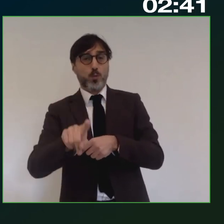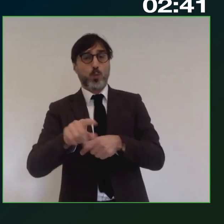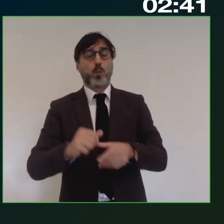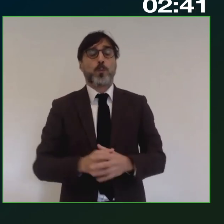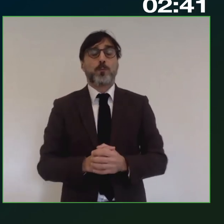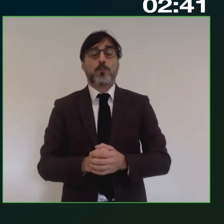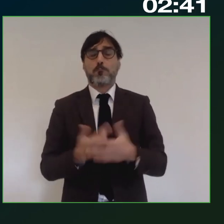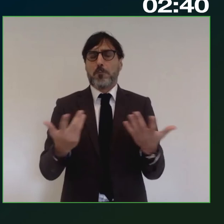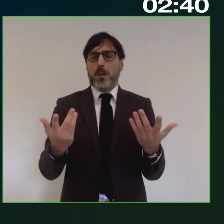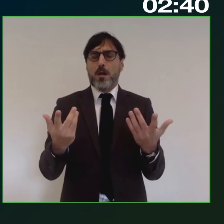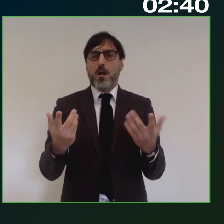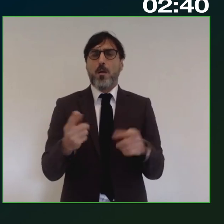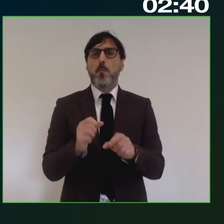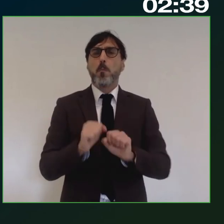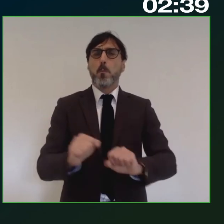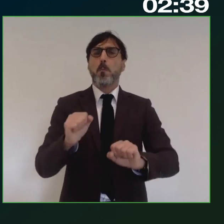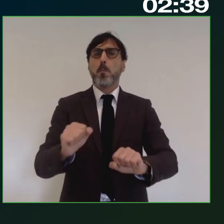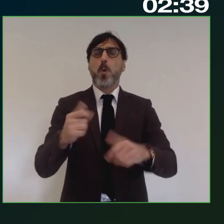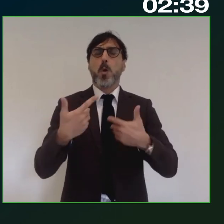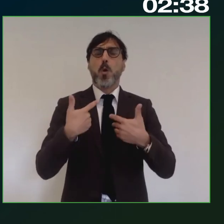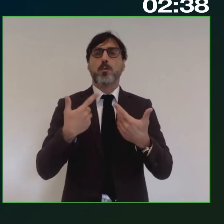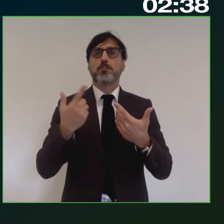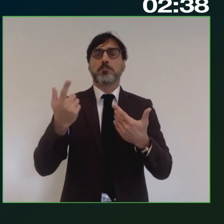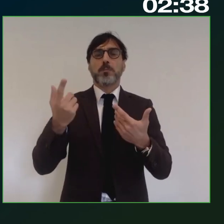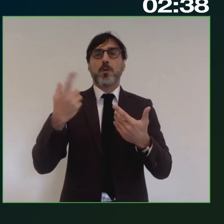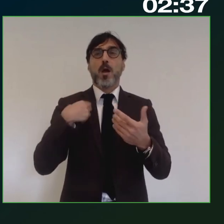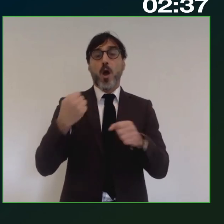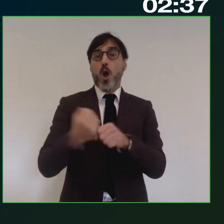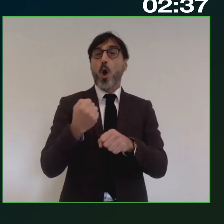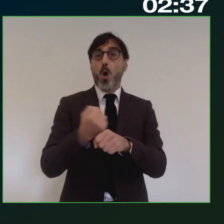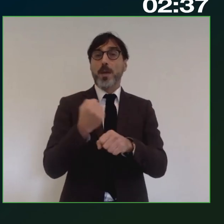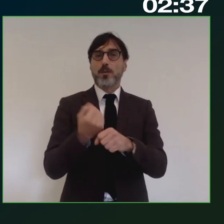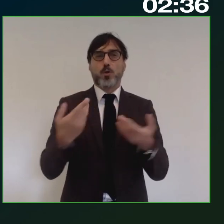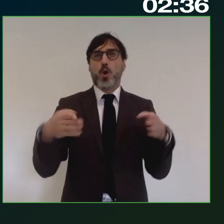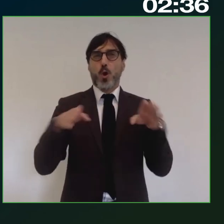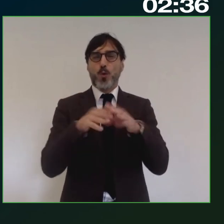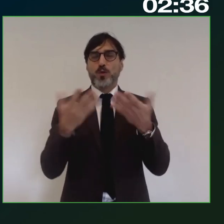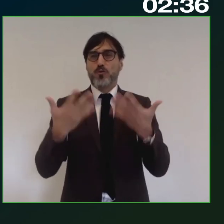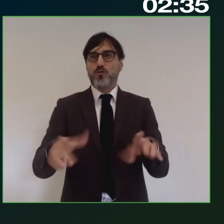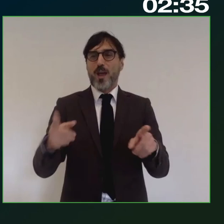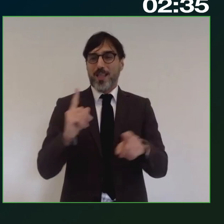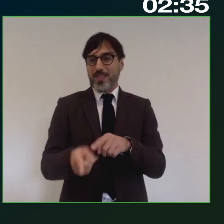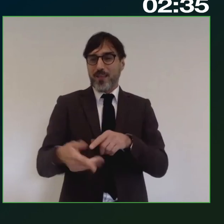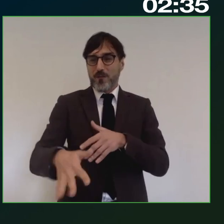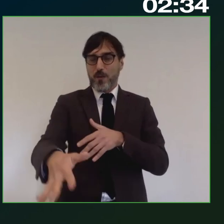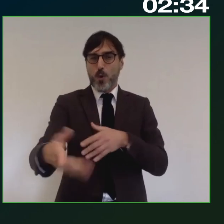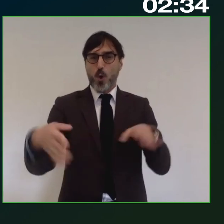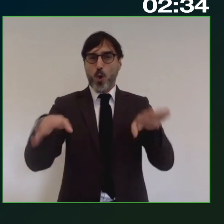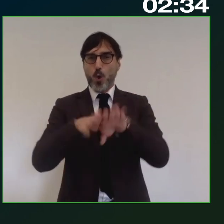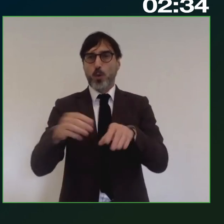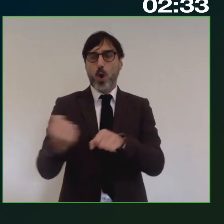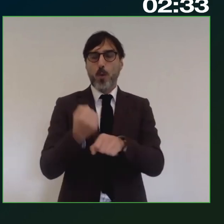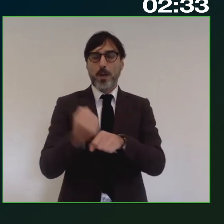comunque questo potrà contare sulle operazioni che sono già concluse e sono prossime alla conclusione comunque